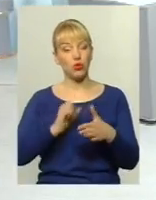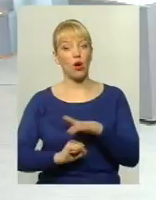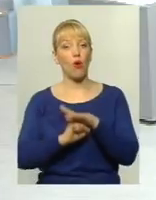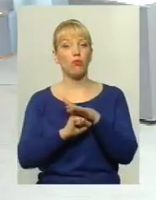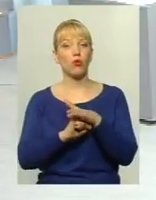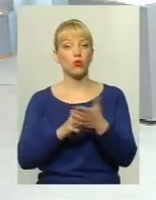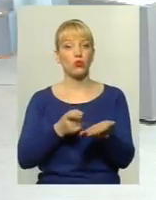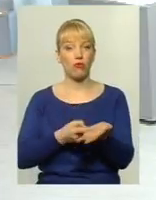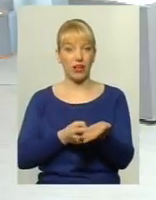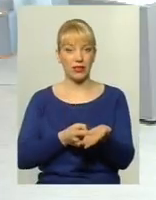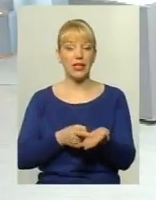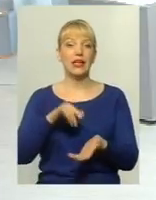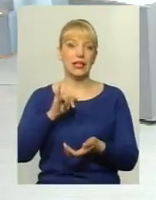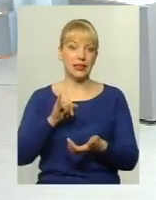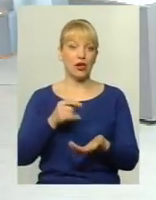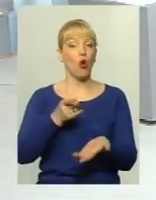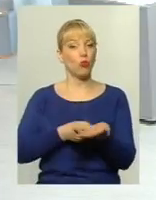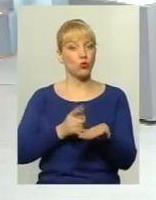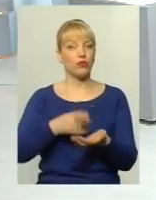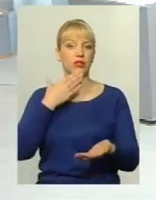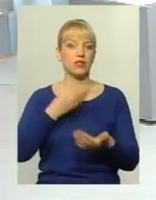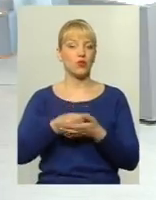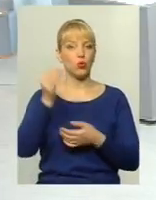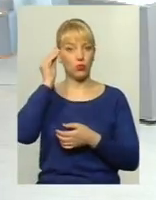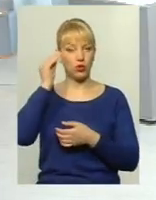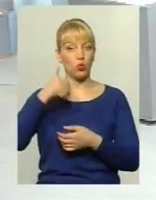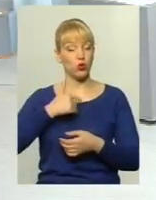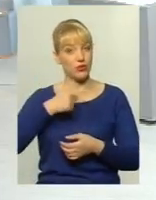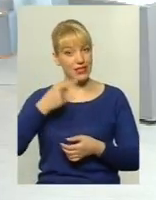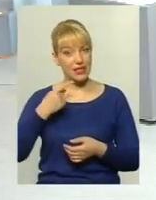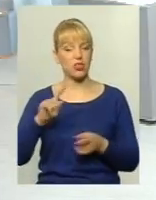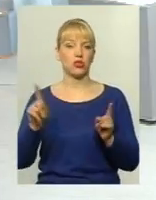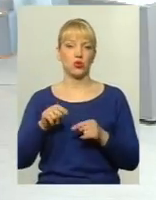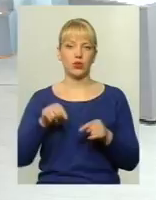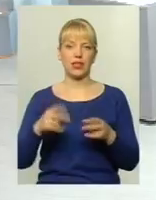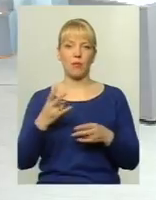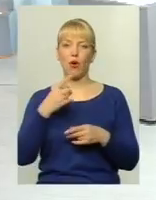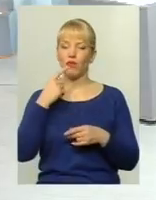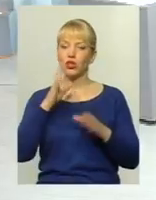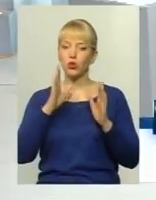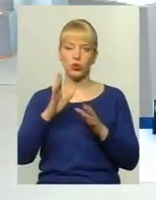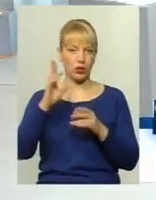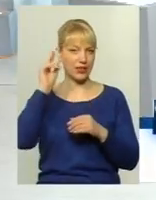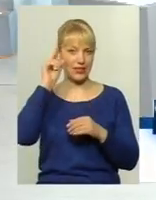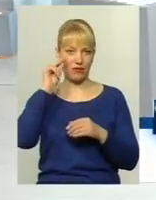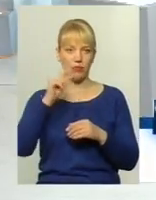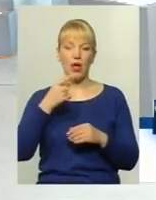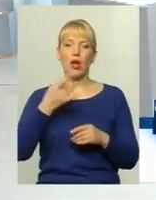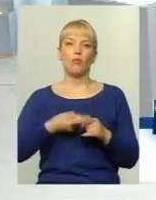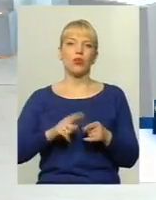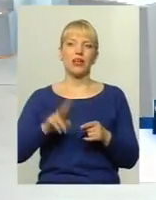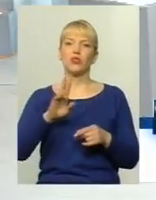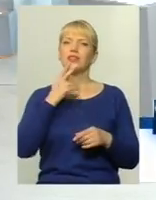свою позицію Хочу зазначити, що тут треба говорити тільки мовою цифр І про те, що йде якесь